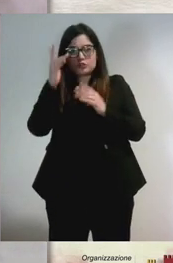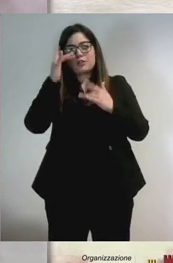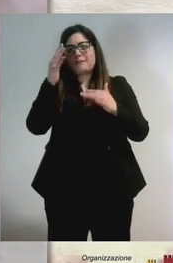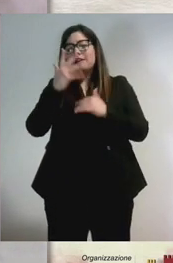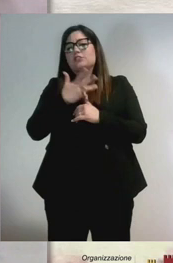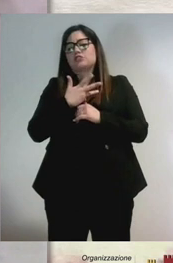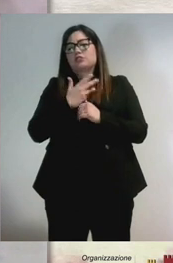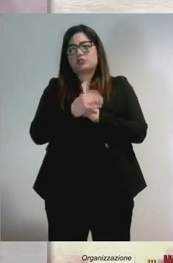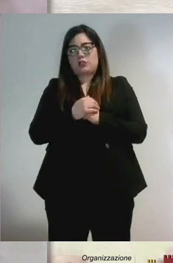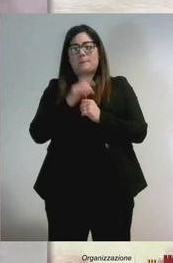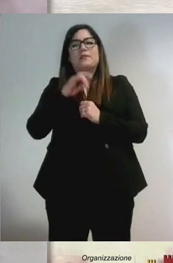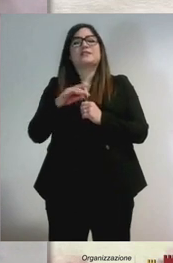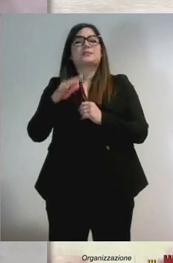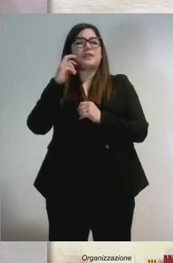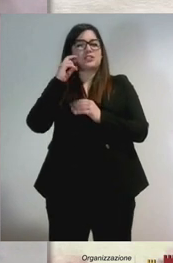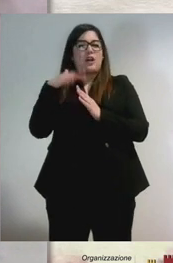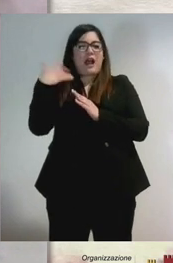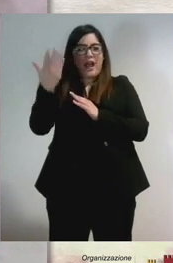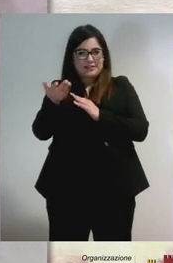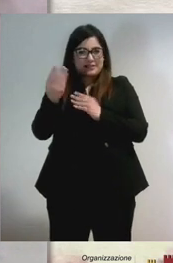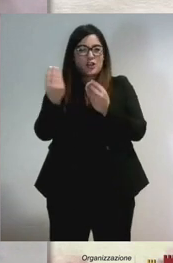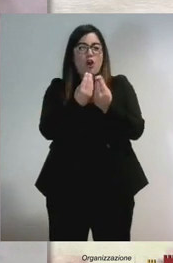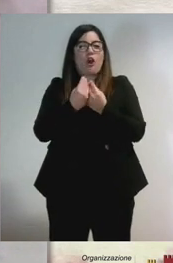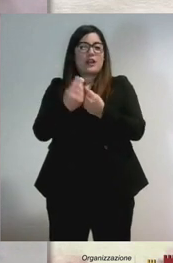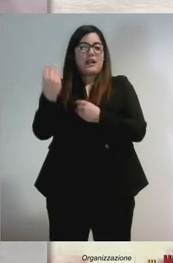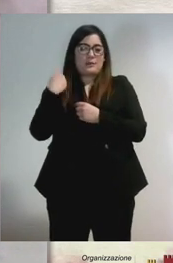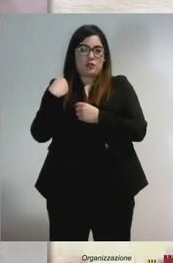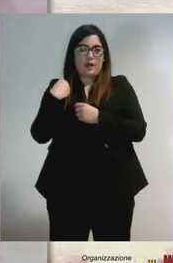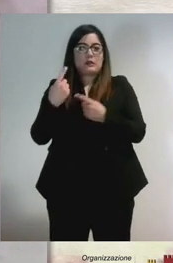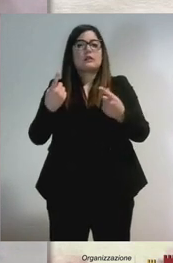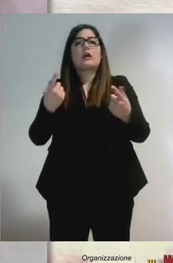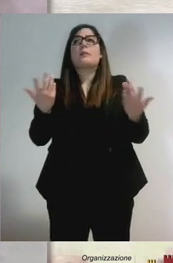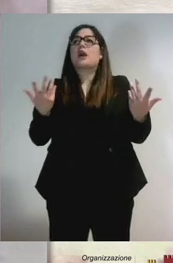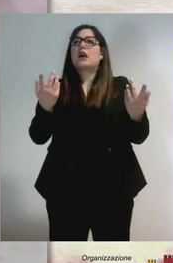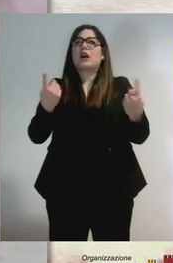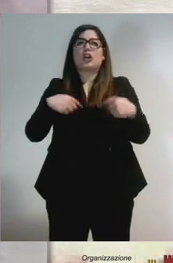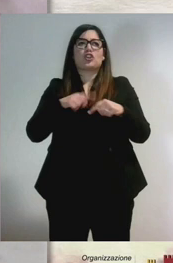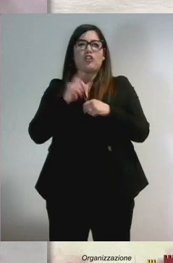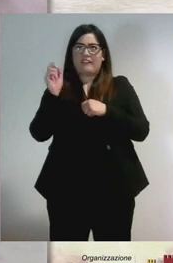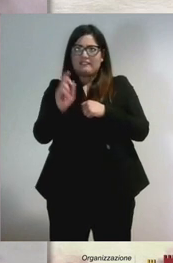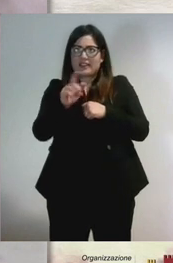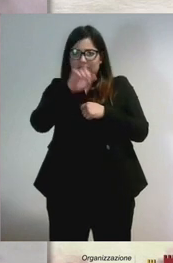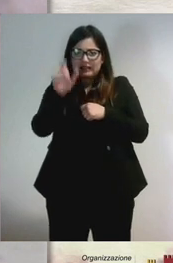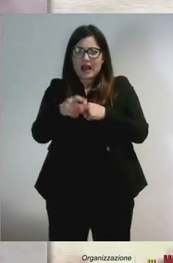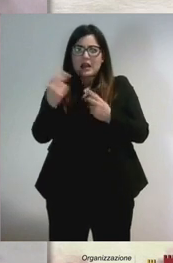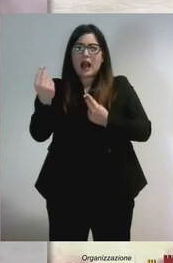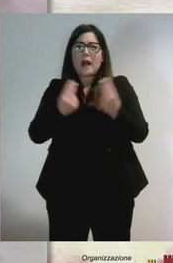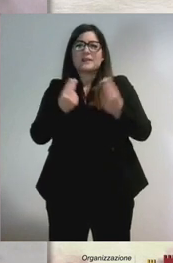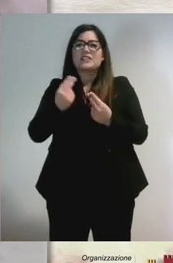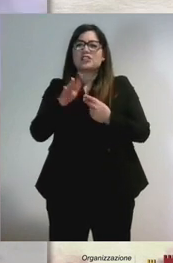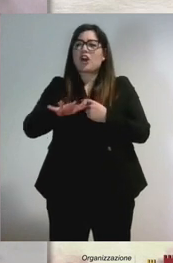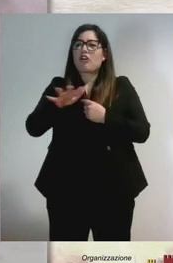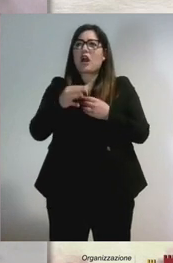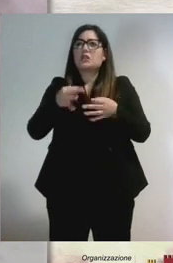Molto spesso all'estero mi chiedono i miei colleghi, ma perché quando veniamo in Italia l'amministrazione locale è a nostra disposizione.